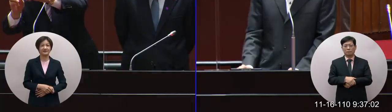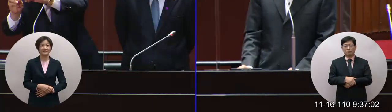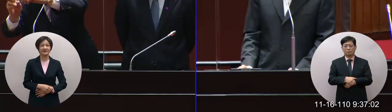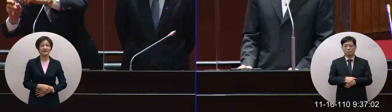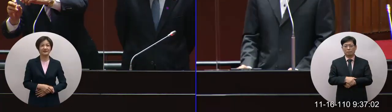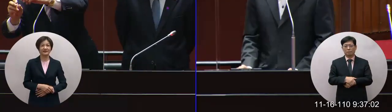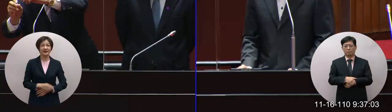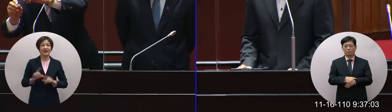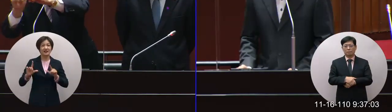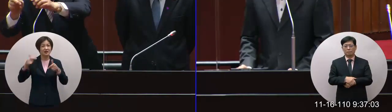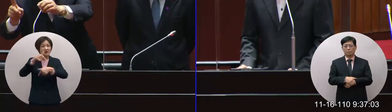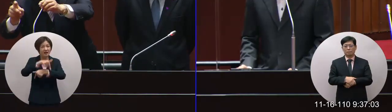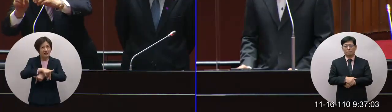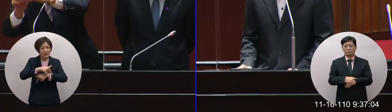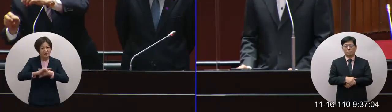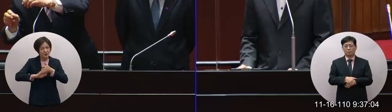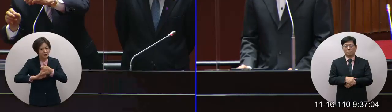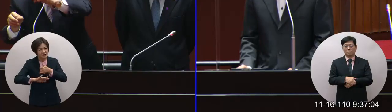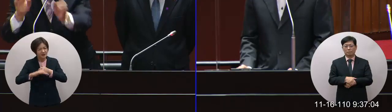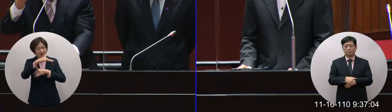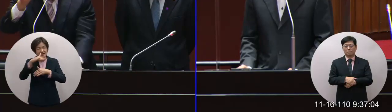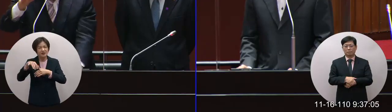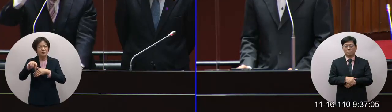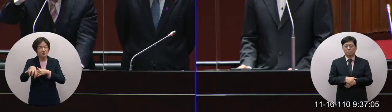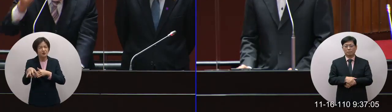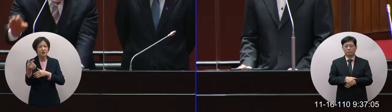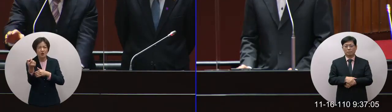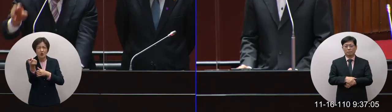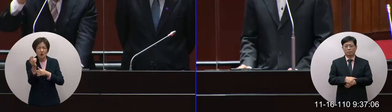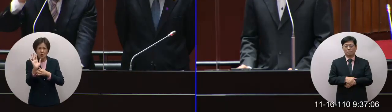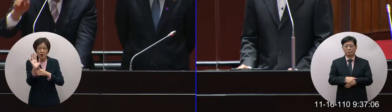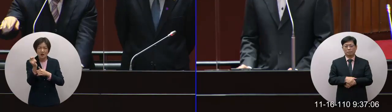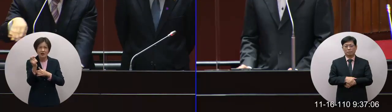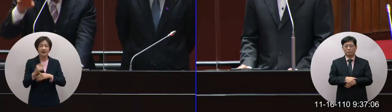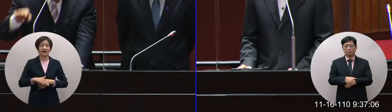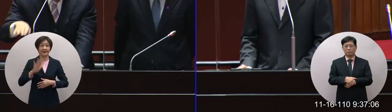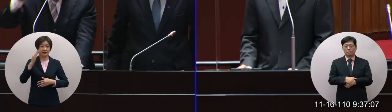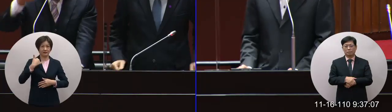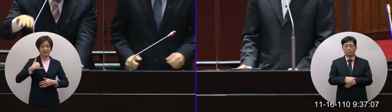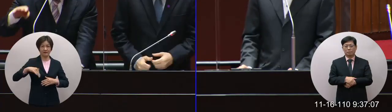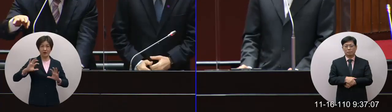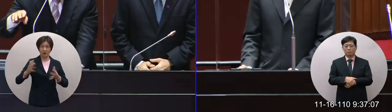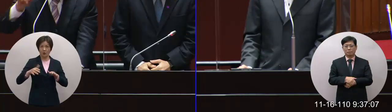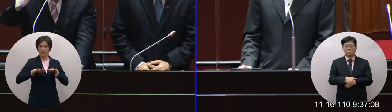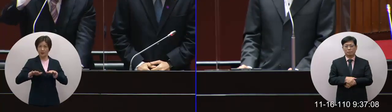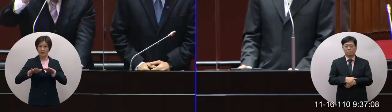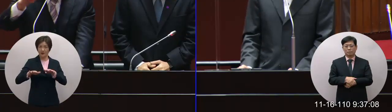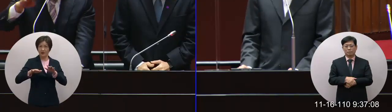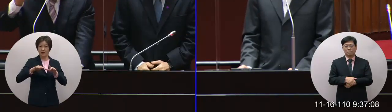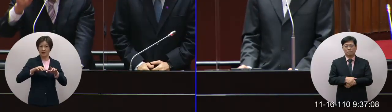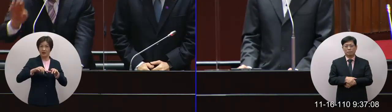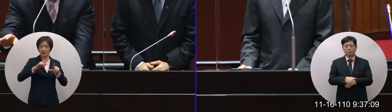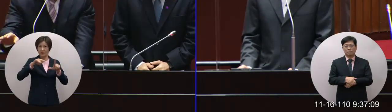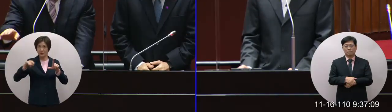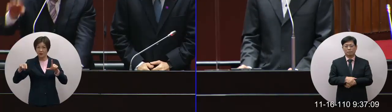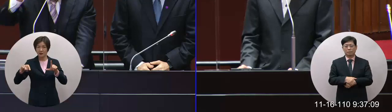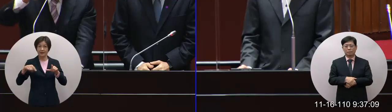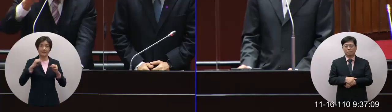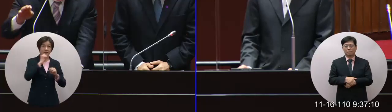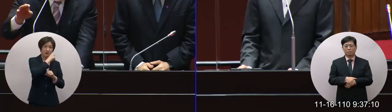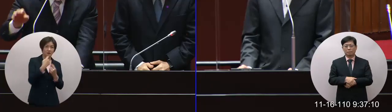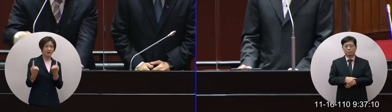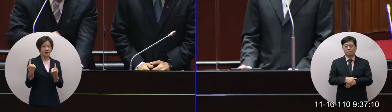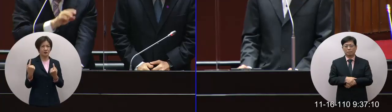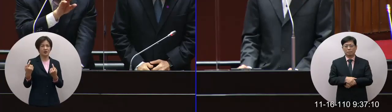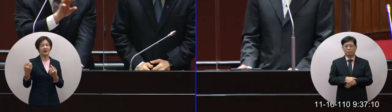一小山區有啦地震代但華國的地震頻率比台灣少太多